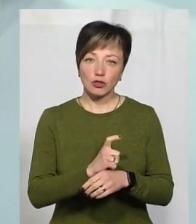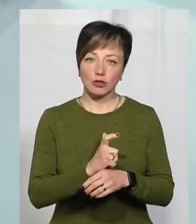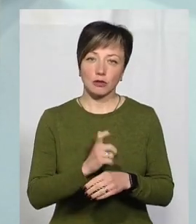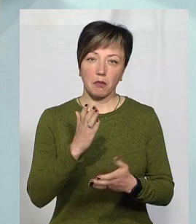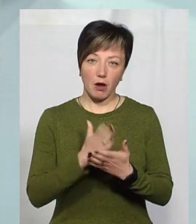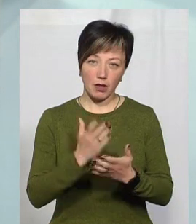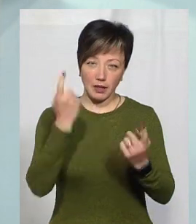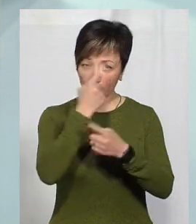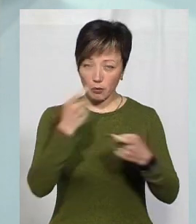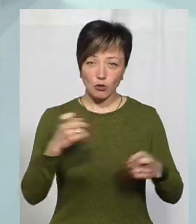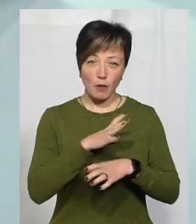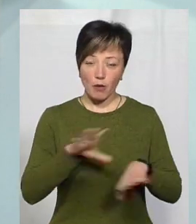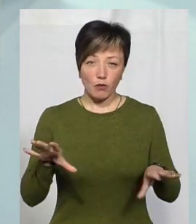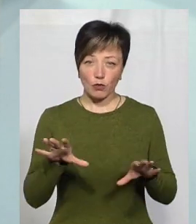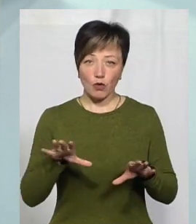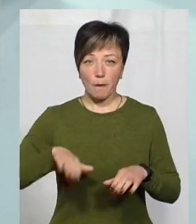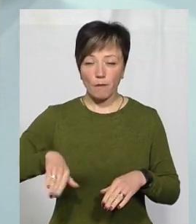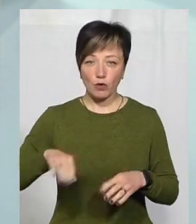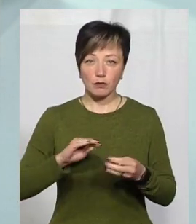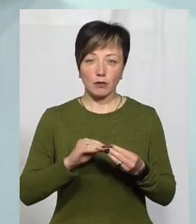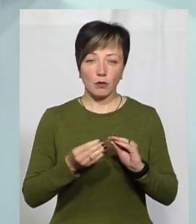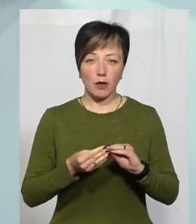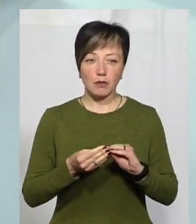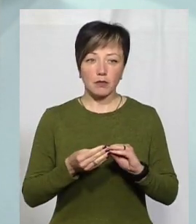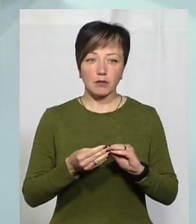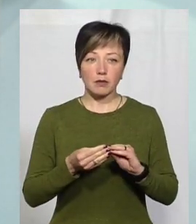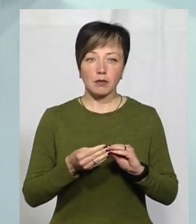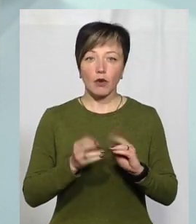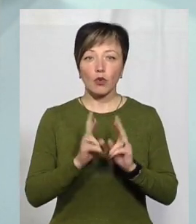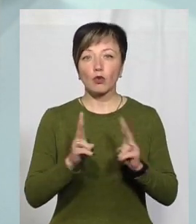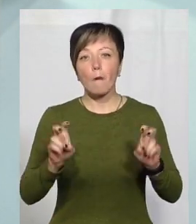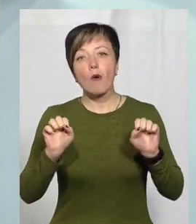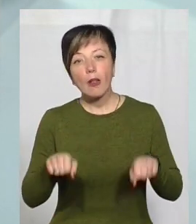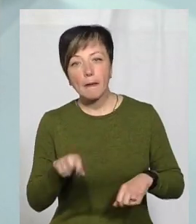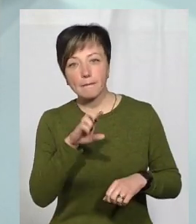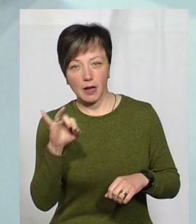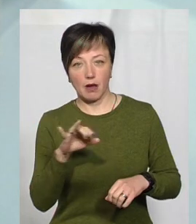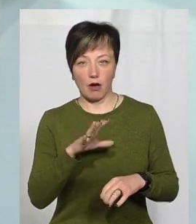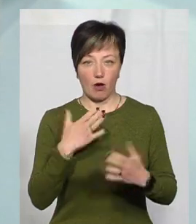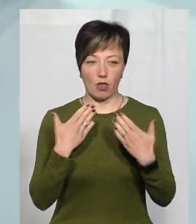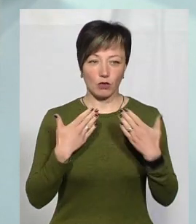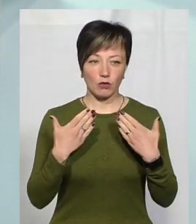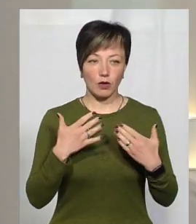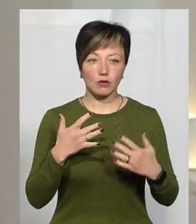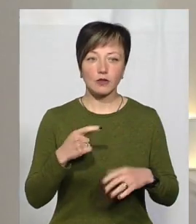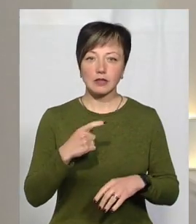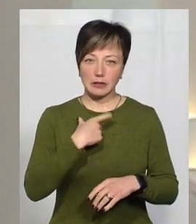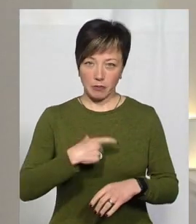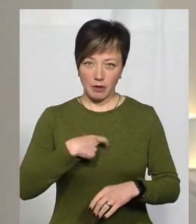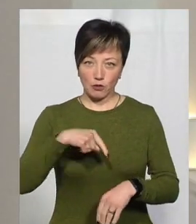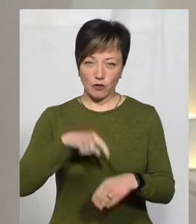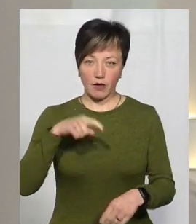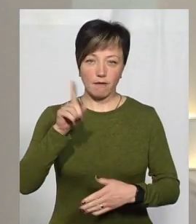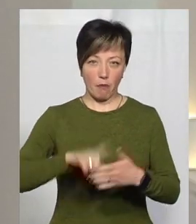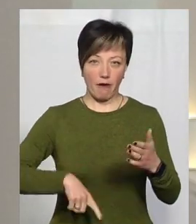інформації, щоб не було в нас питань потім по тим, які могли бути в контакті. Може, ви відчуваєте себе більш